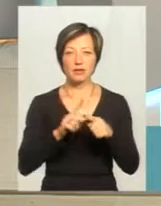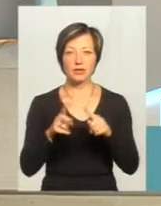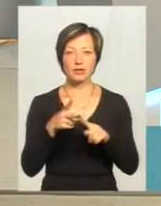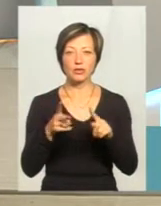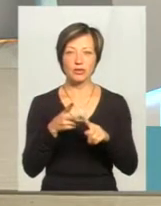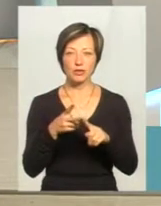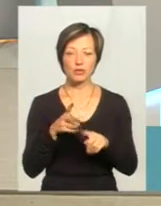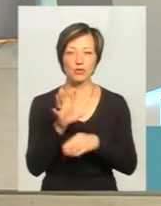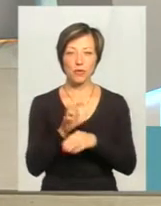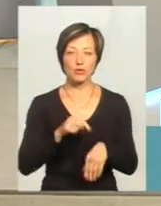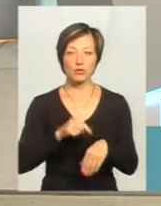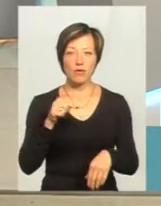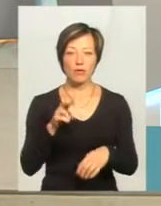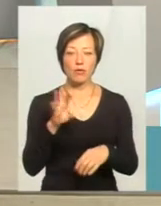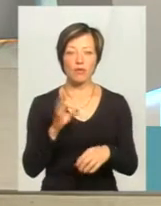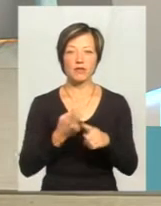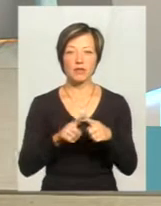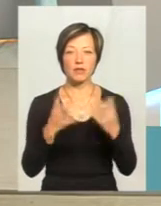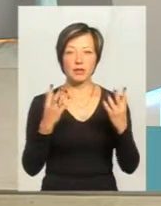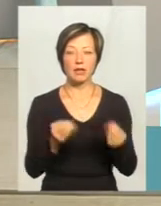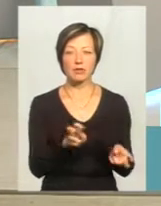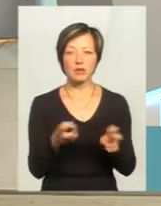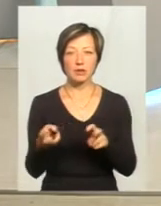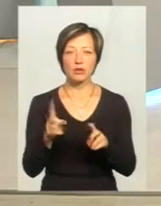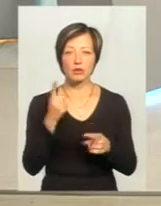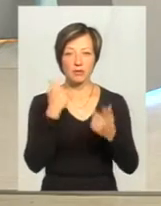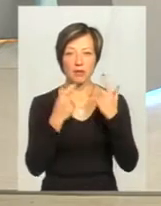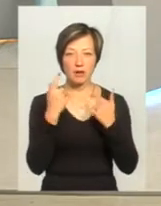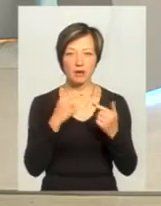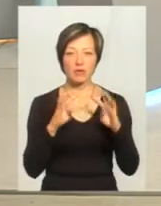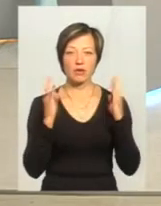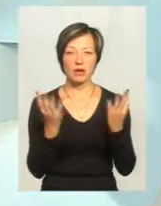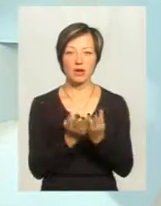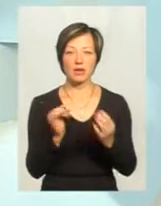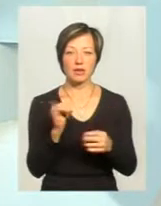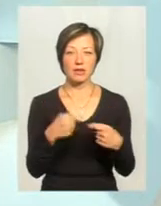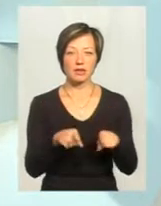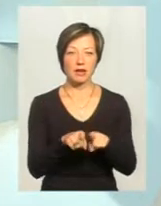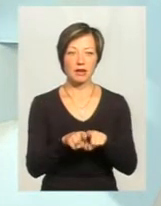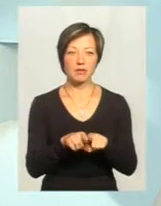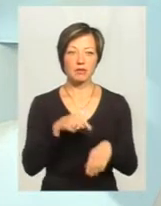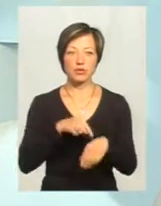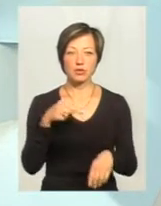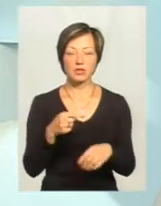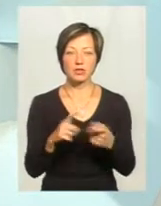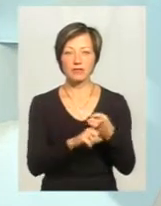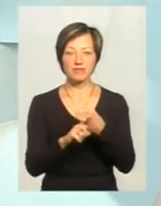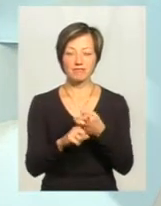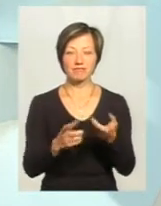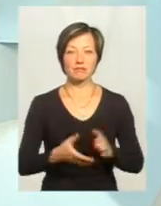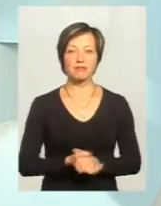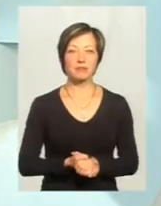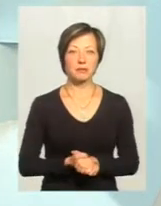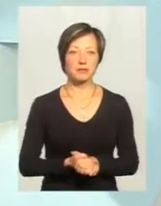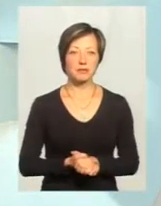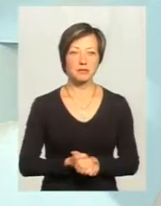рижик, і він якось відчував, тому що в той день, коли вона помирала, він дуже плакав в вольєрі, і якось так ми почували, що десь, напевно, що її також